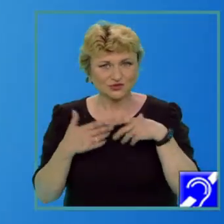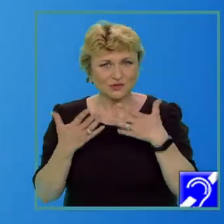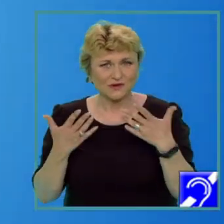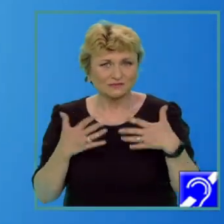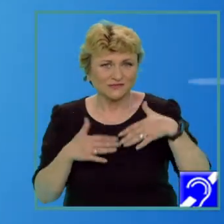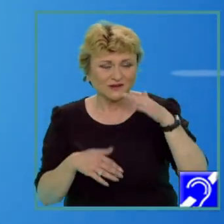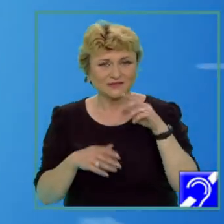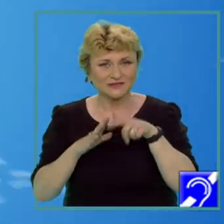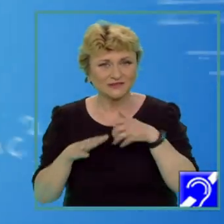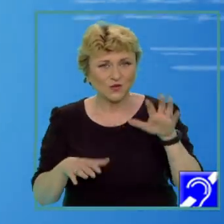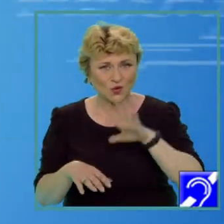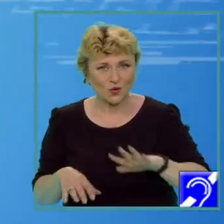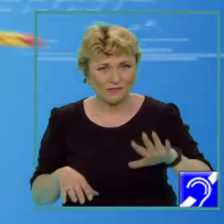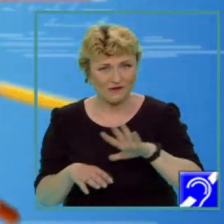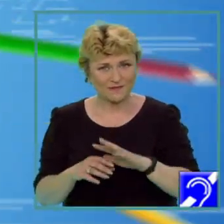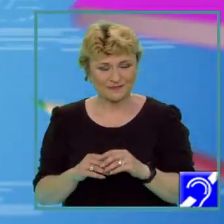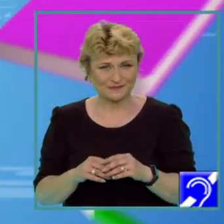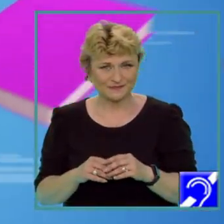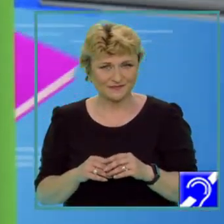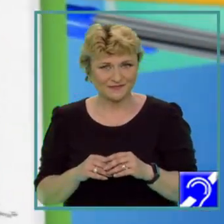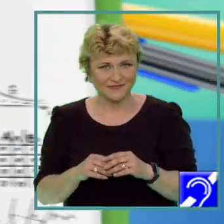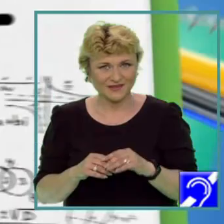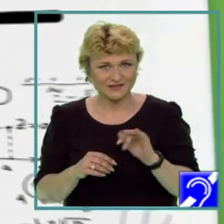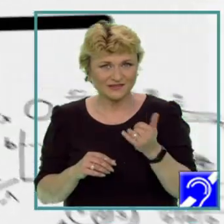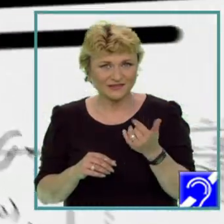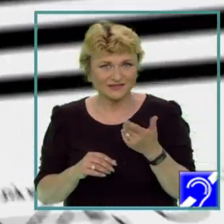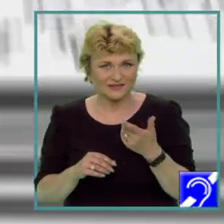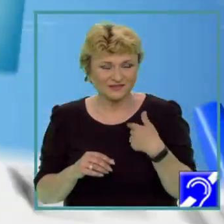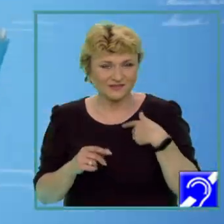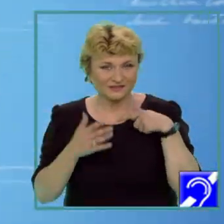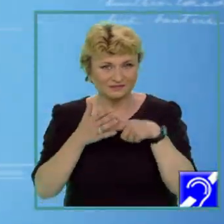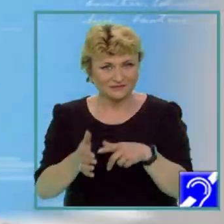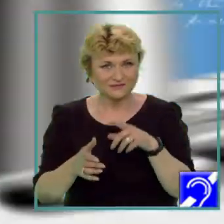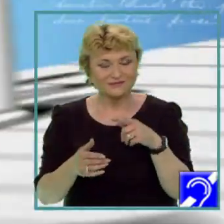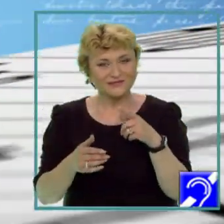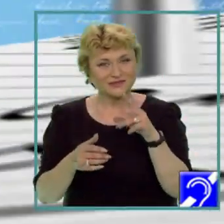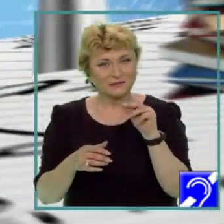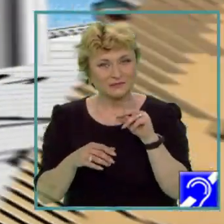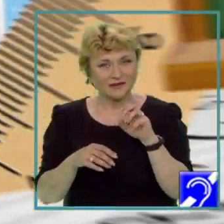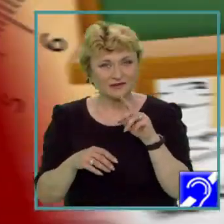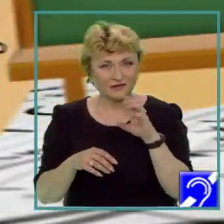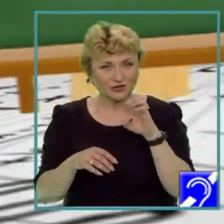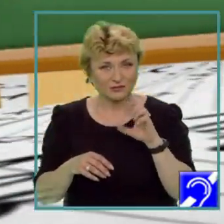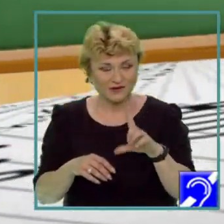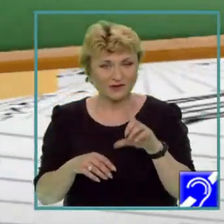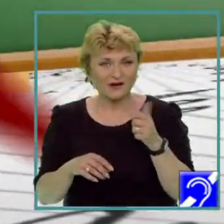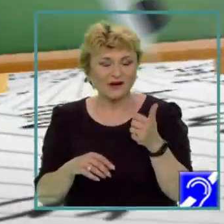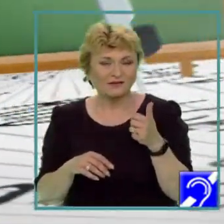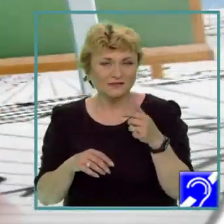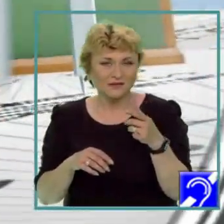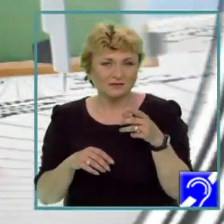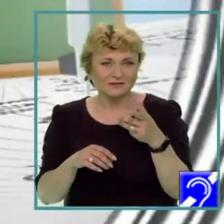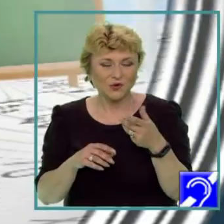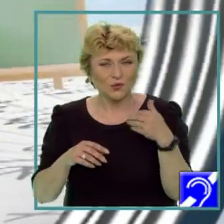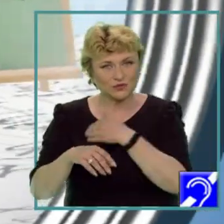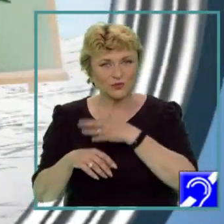Este un basorelief înalt de 55 de metri care le reprezintă pe Decebal, ultimul de rege al Daciei. Vă